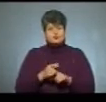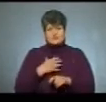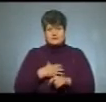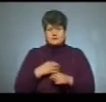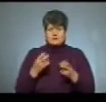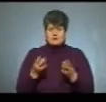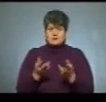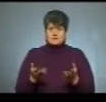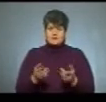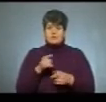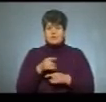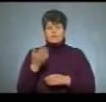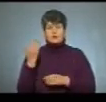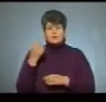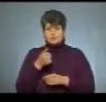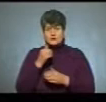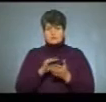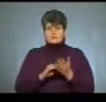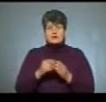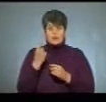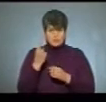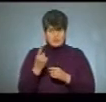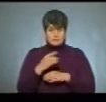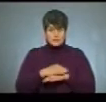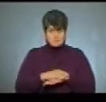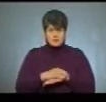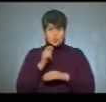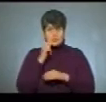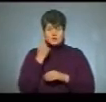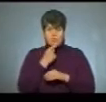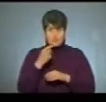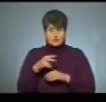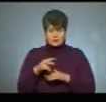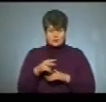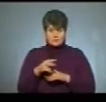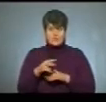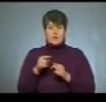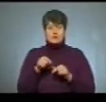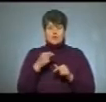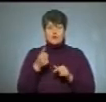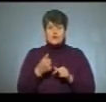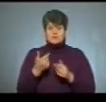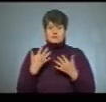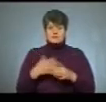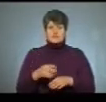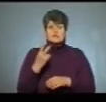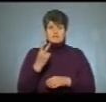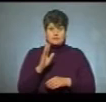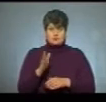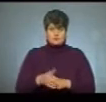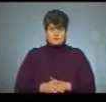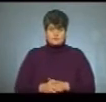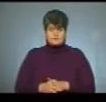потрібний. Адже вони в минулому році складали в один предмет українському мову літературу. Обов'язковий. Обов'язковий, а в цьому році вже аж їх буде два.